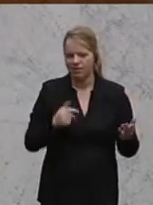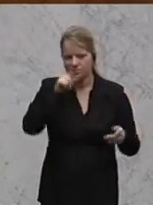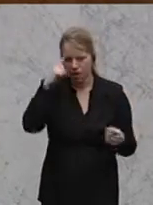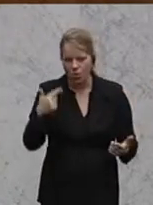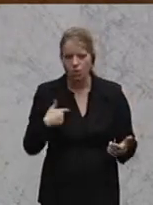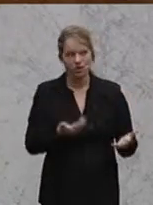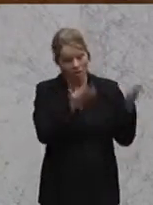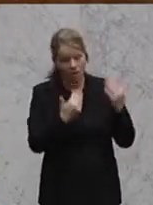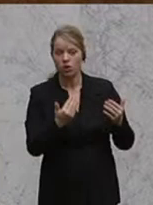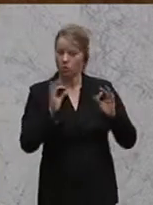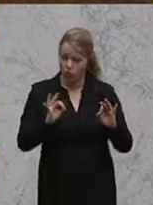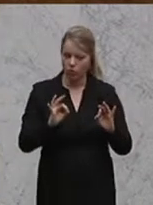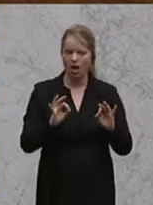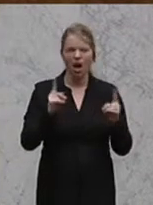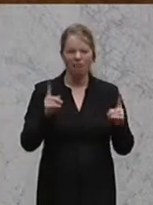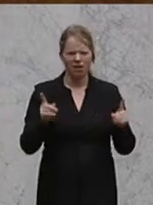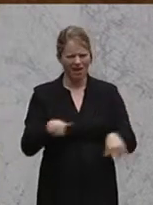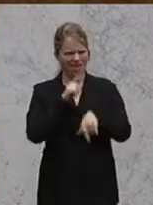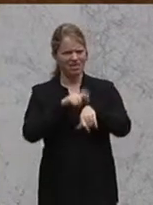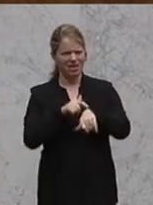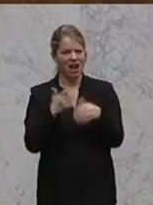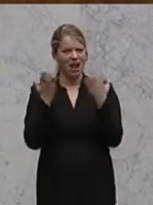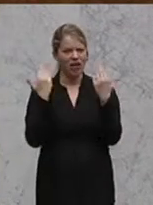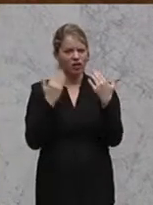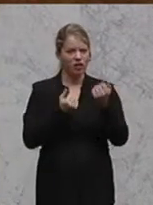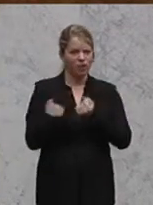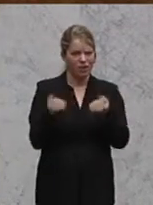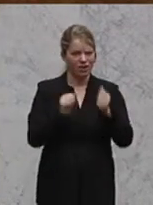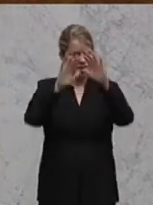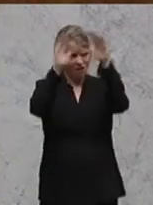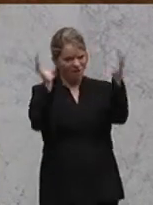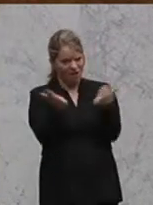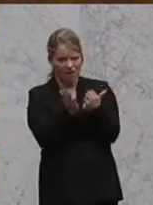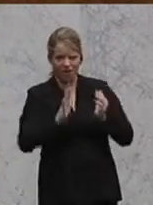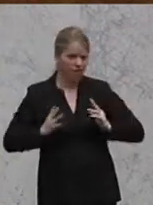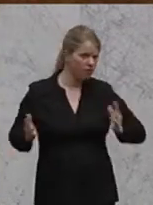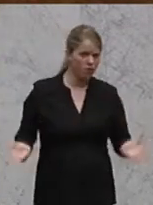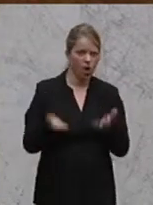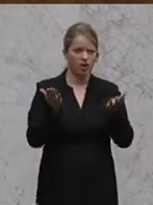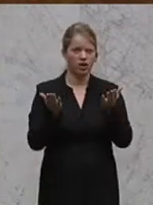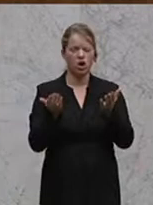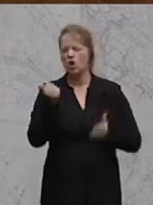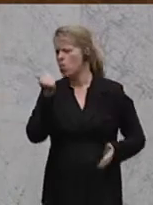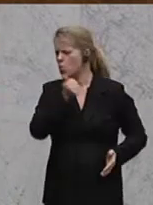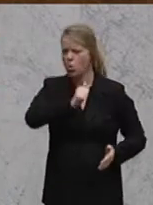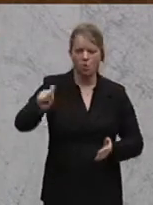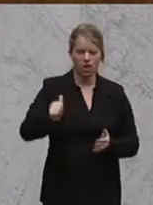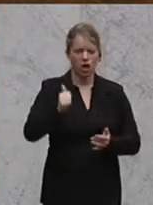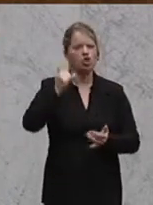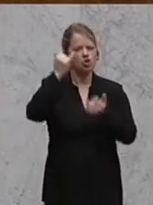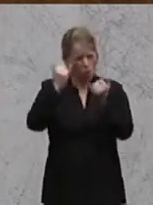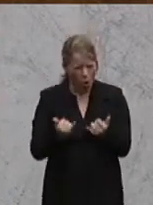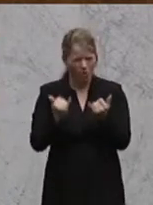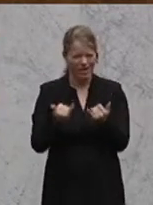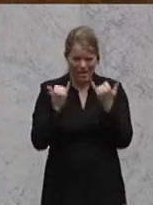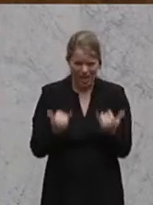nichts damit zu tun, dass wir eine Landwirtschaftspolitik am Globus fördern, die so ausschaut, dass wir hunderte Tonnen am Tag, jetzt